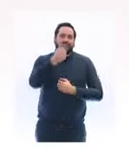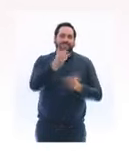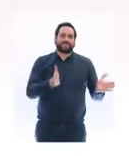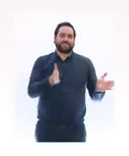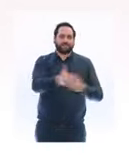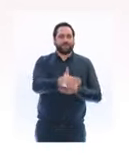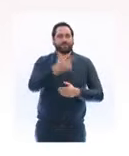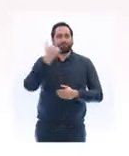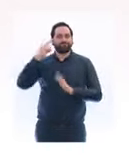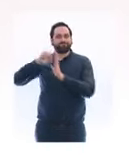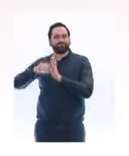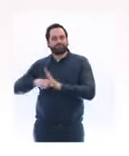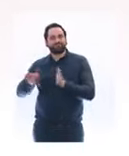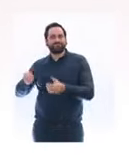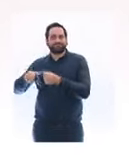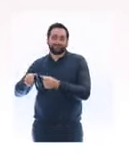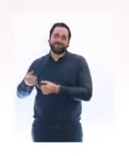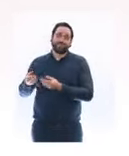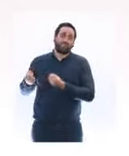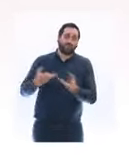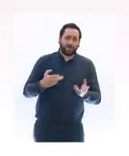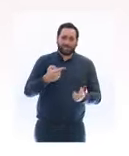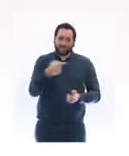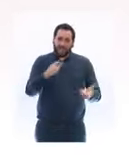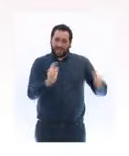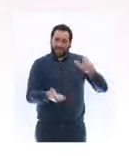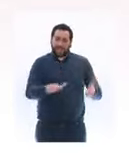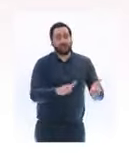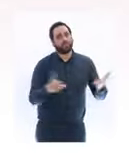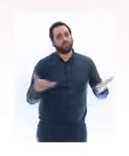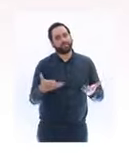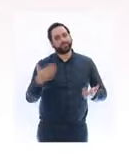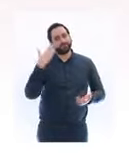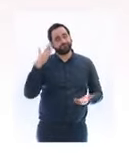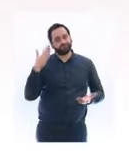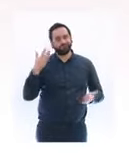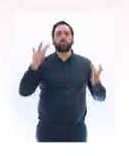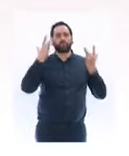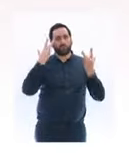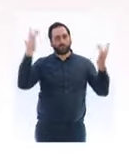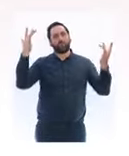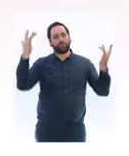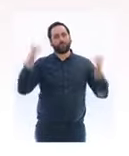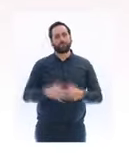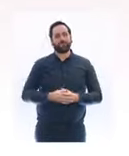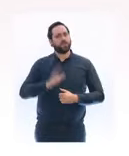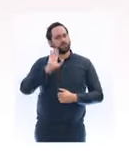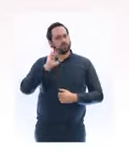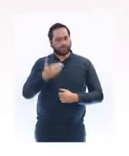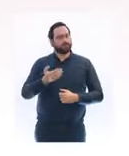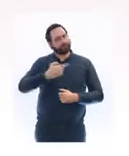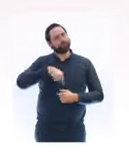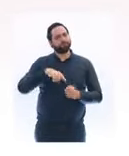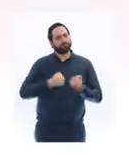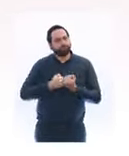prises pour endiguer l'épidémie. C'est celui de la culture. Voilà pourquoi nous allons aussi le soutenir et je